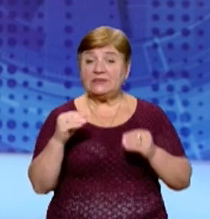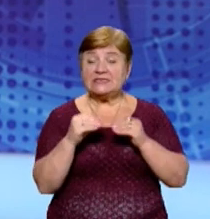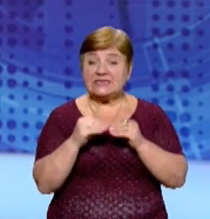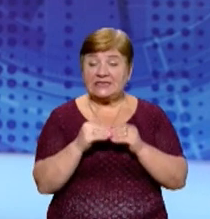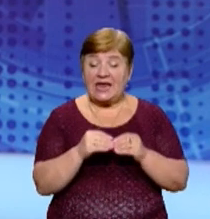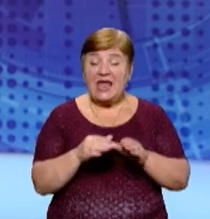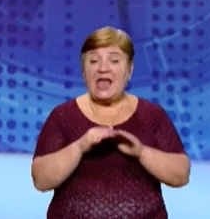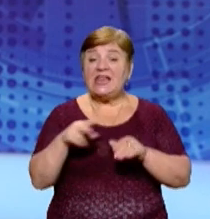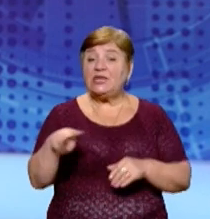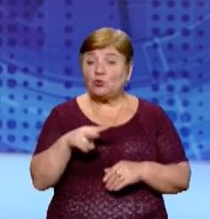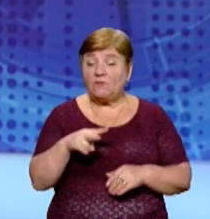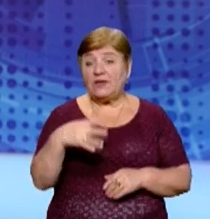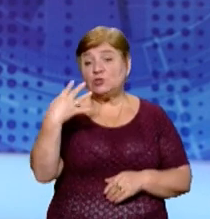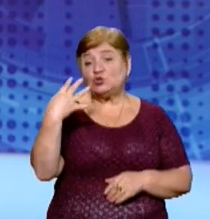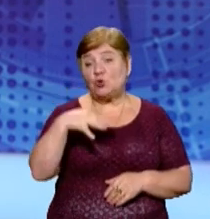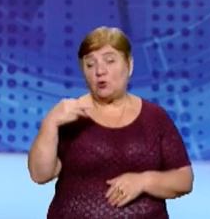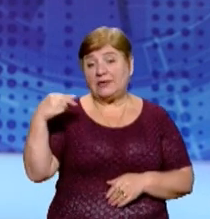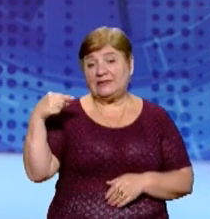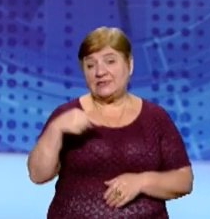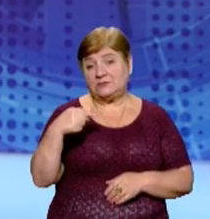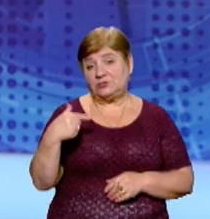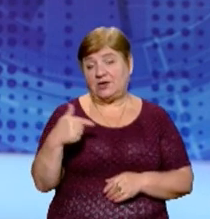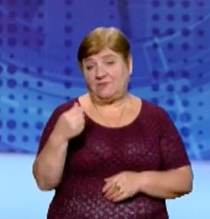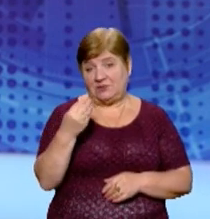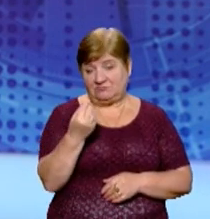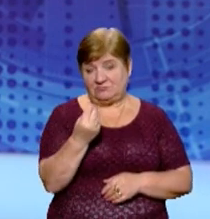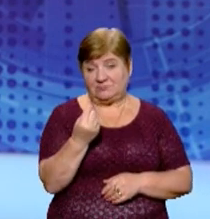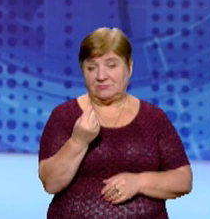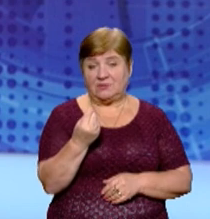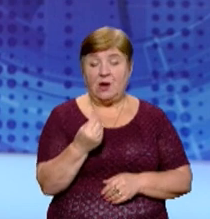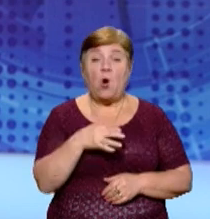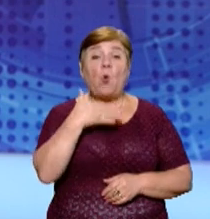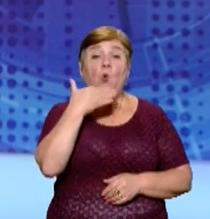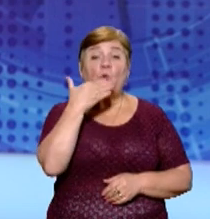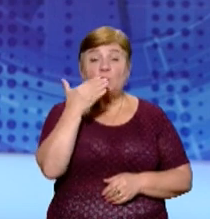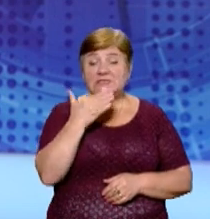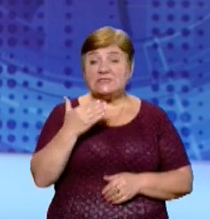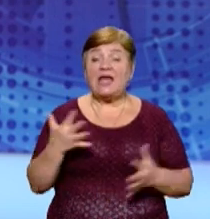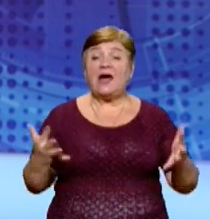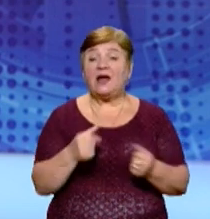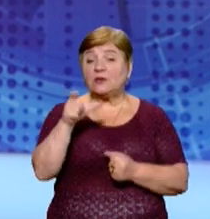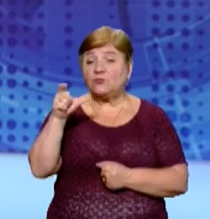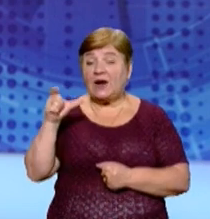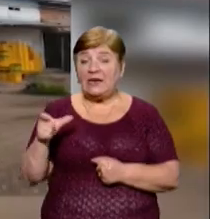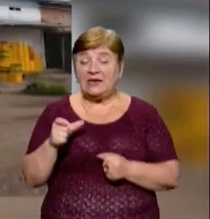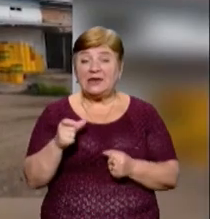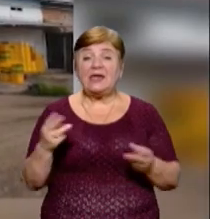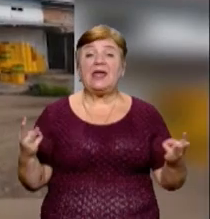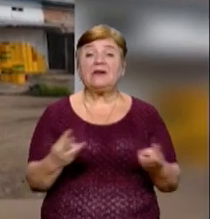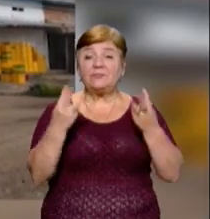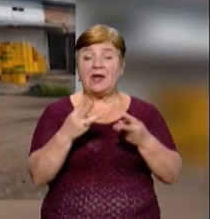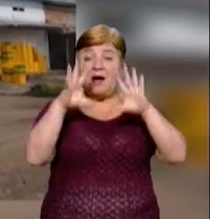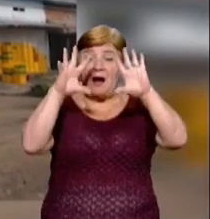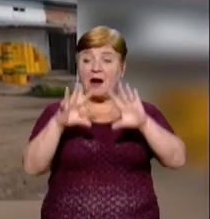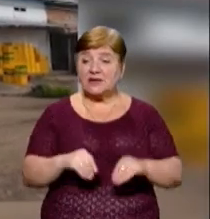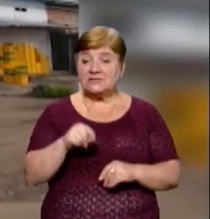-літровий апарат коштує 40 тисяч гривень. У Хусті рятувальники гасять пожежу на території меблевої фабрики.